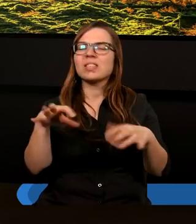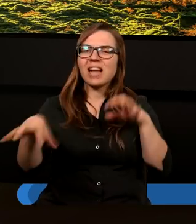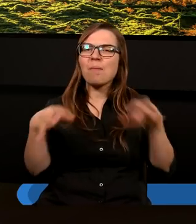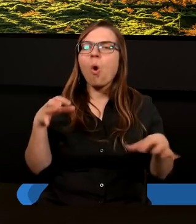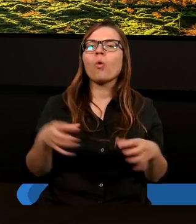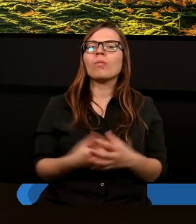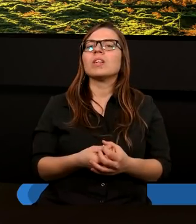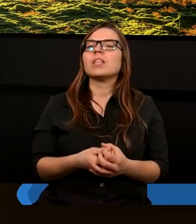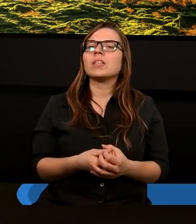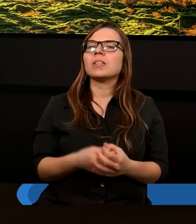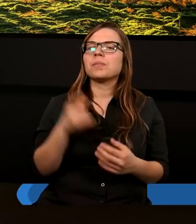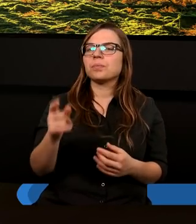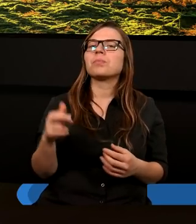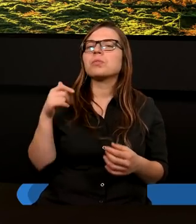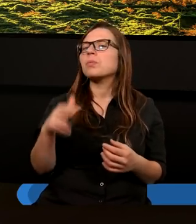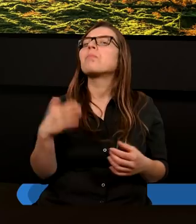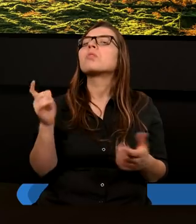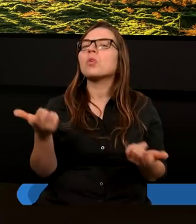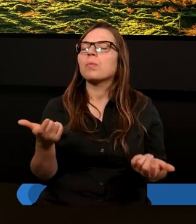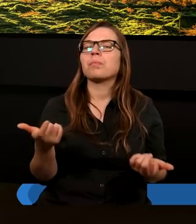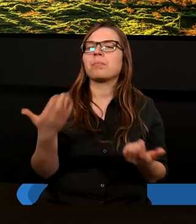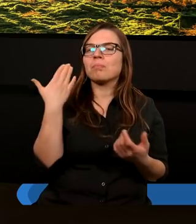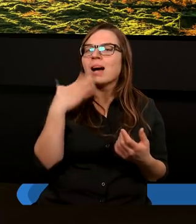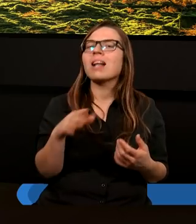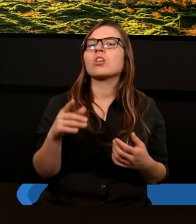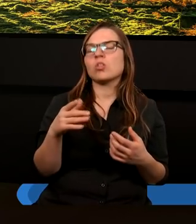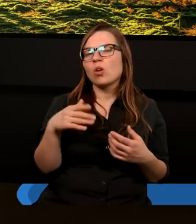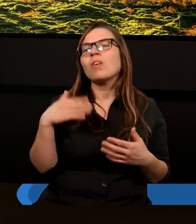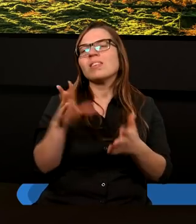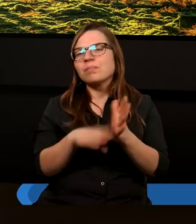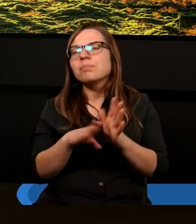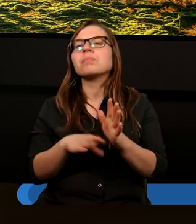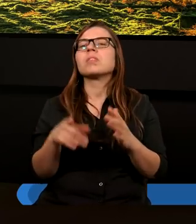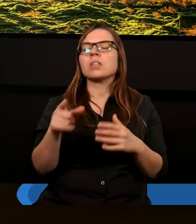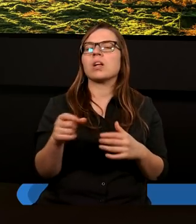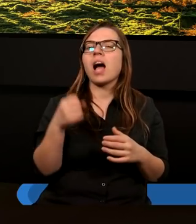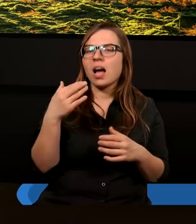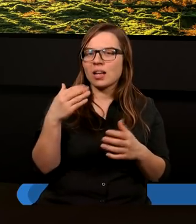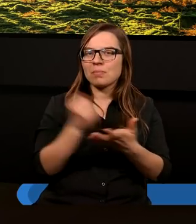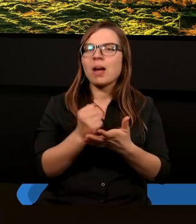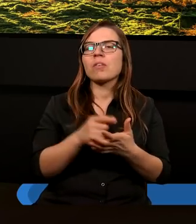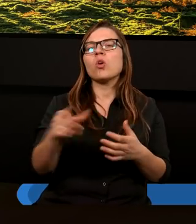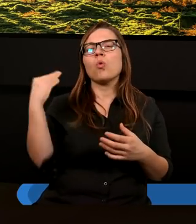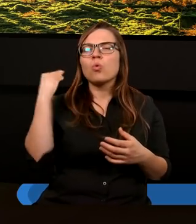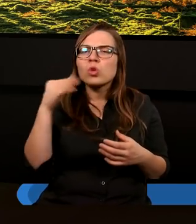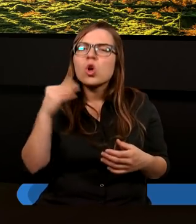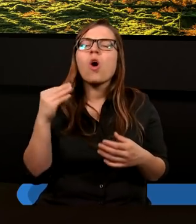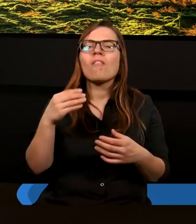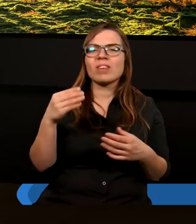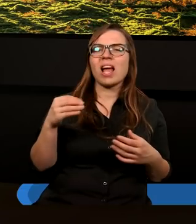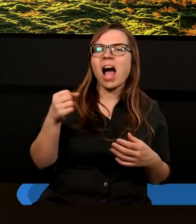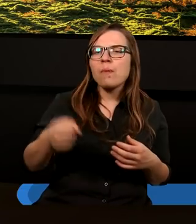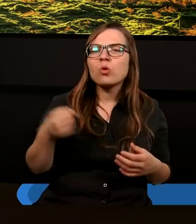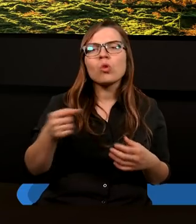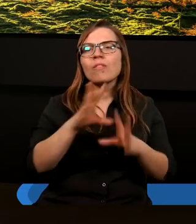rzeczywiście dochodzi do takiej bardzo merytorycznej, dokładnej dyskusji, gdzie są i apostołowie, i uczniowie, i